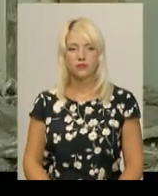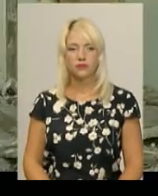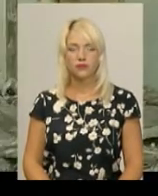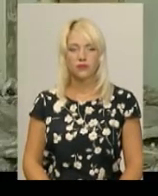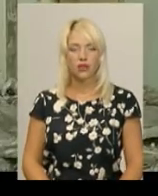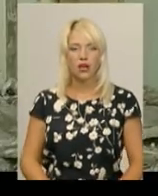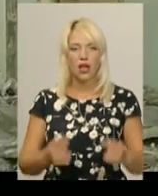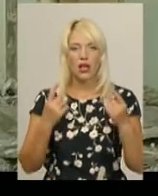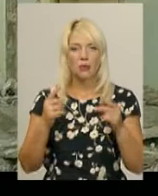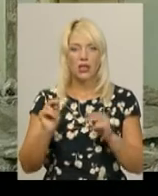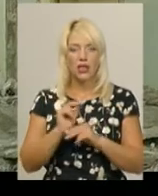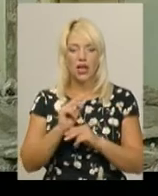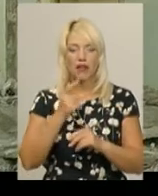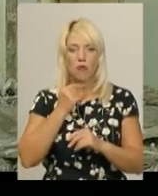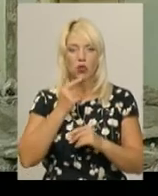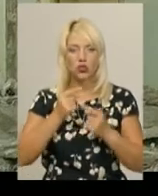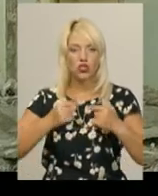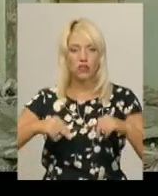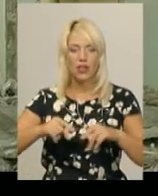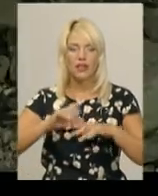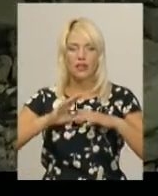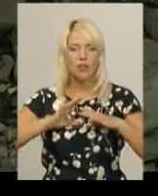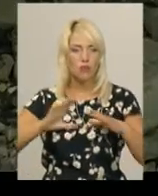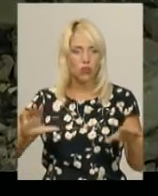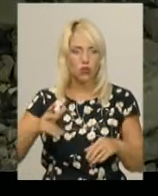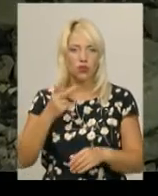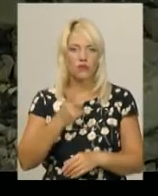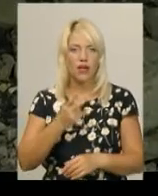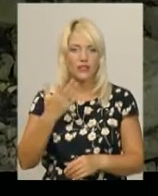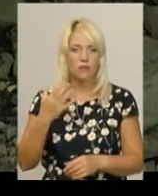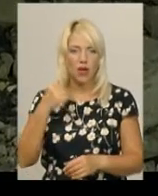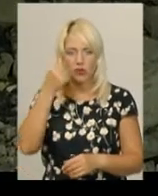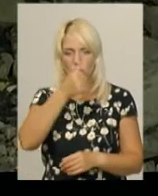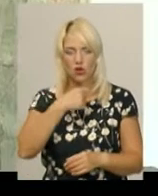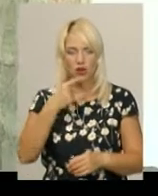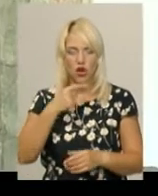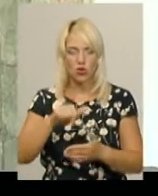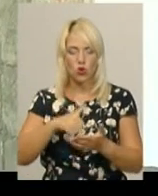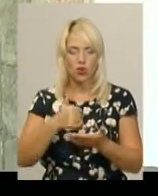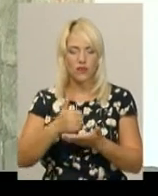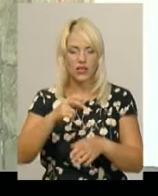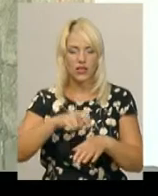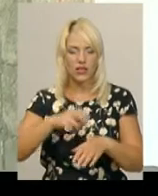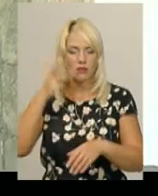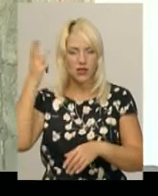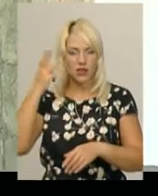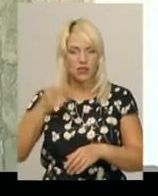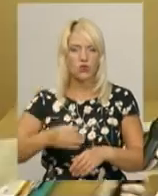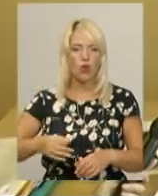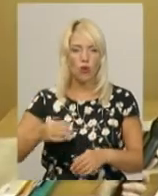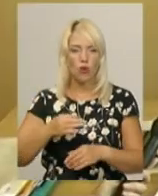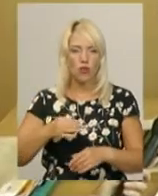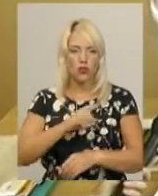Капітального ремонту в гематологічному відділенні було 25 років, каже головний лікар Хмельницької обласної дитячої лікарні Віра Руда.